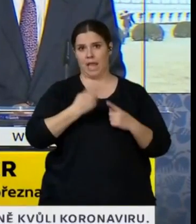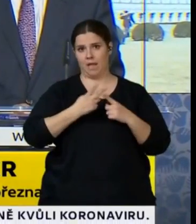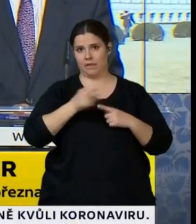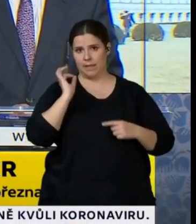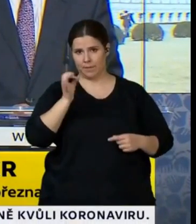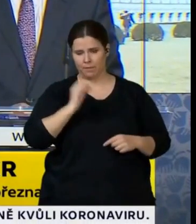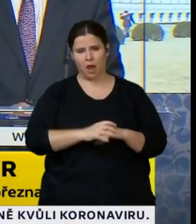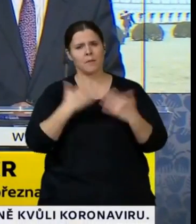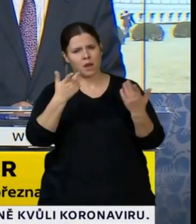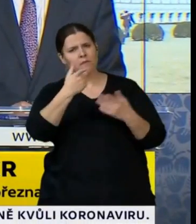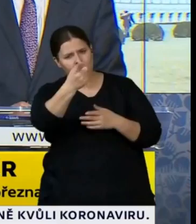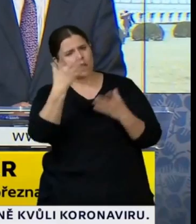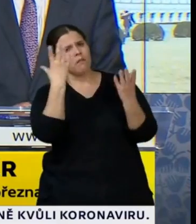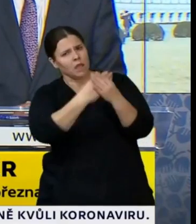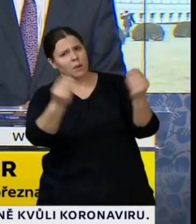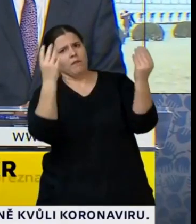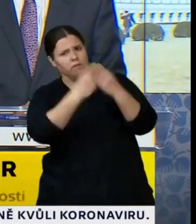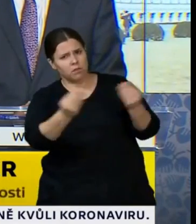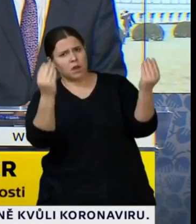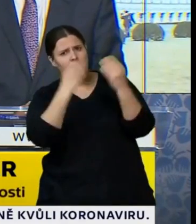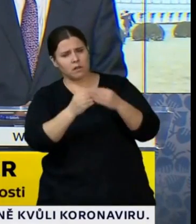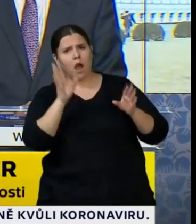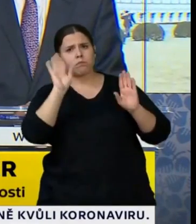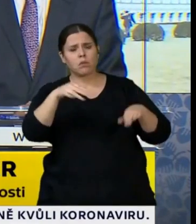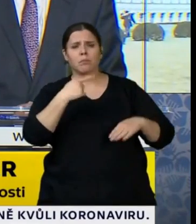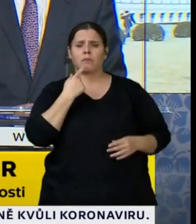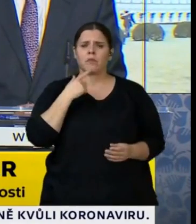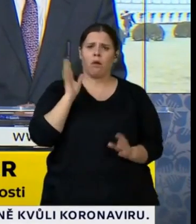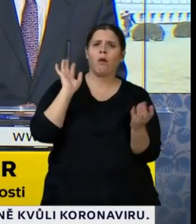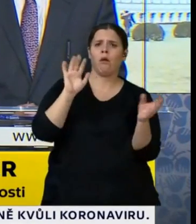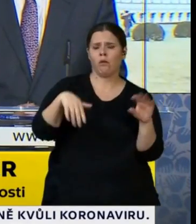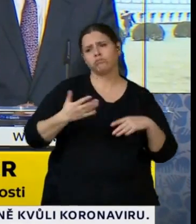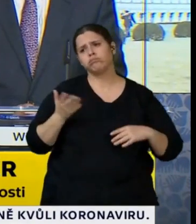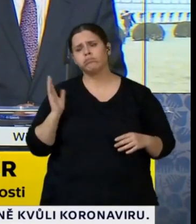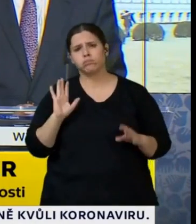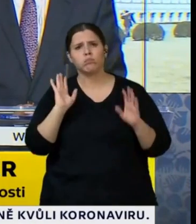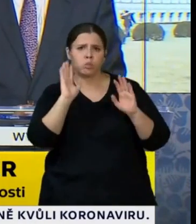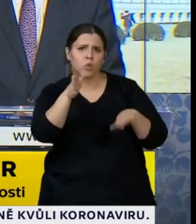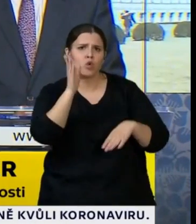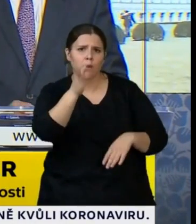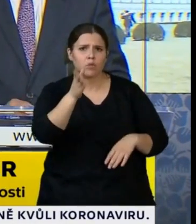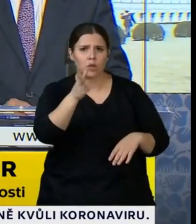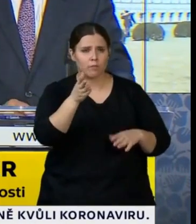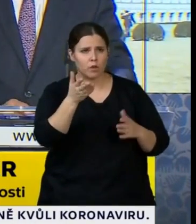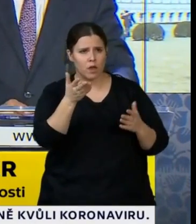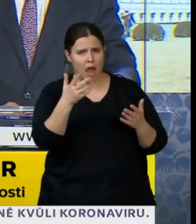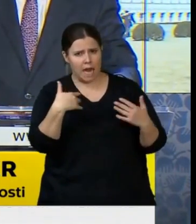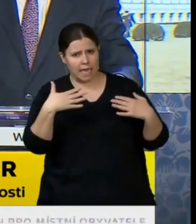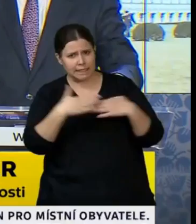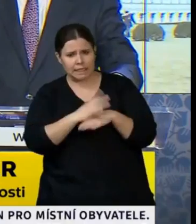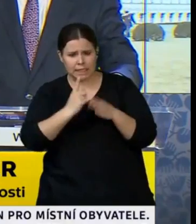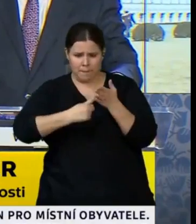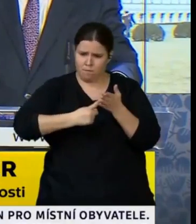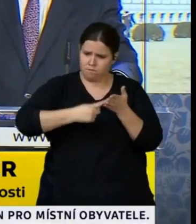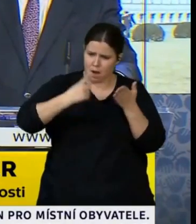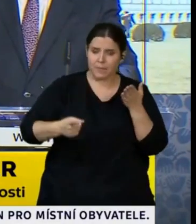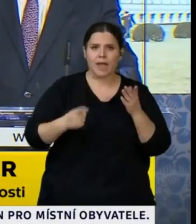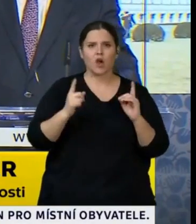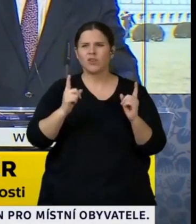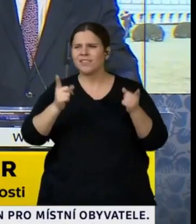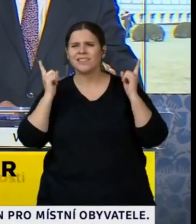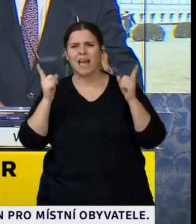popisujete, tak to vypadá jako, že to je spíš taková prozba, apel, než, že by to bylo vládu nařízený zákaz